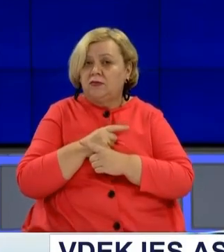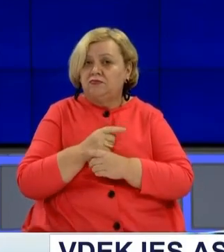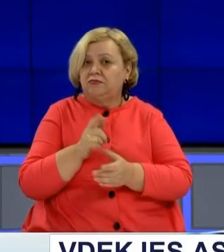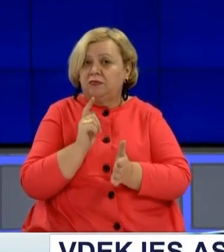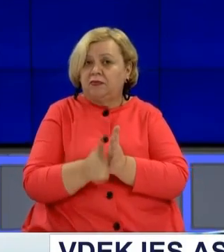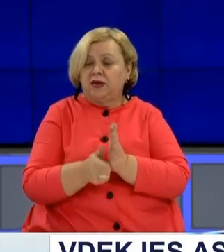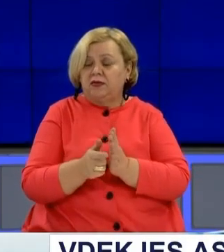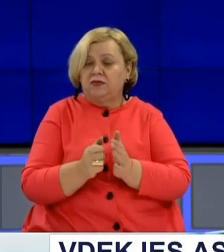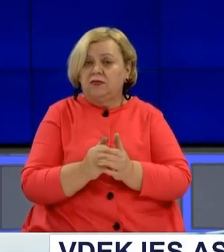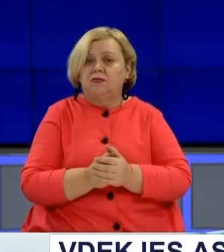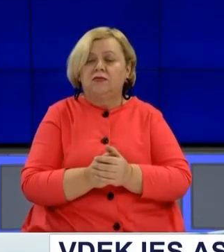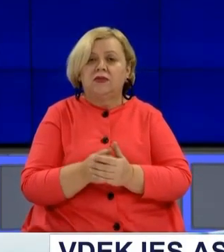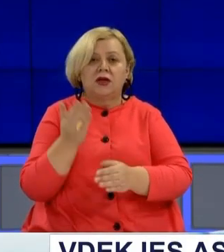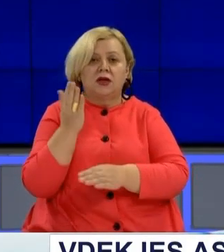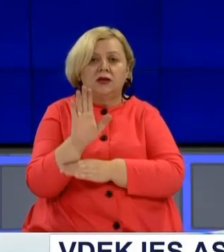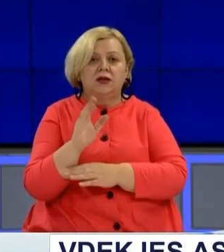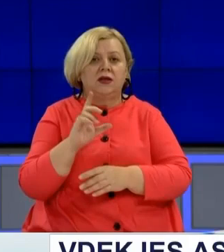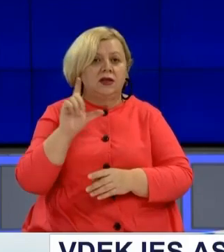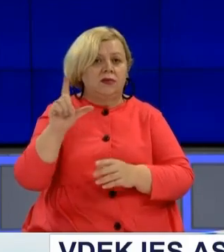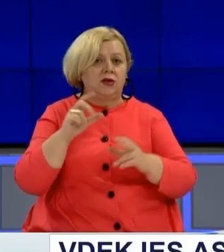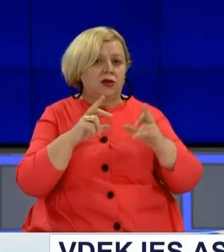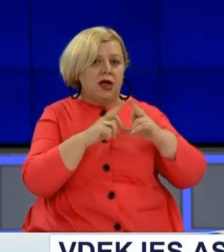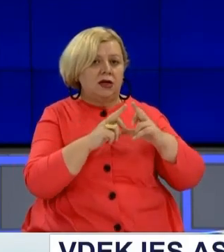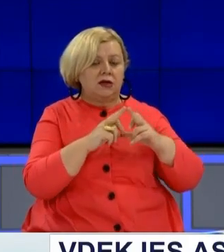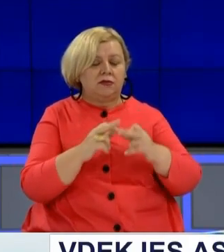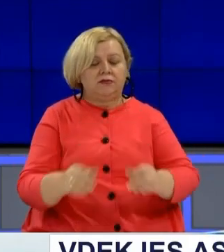asamblisti të partis Labinot Aliaj.